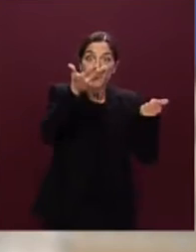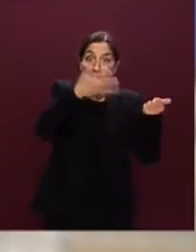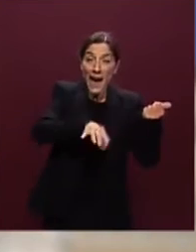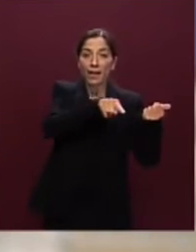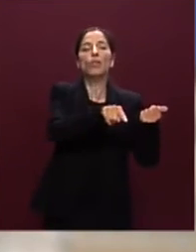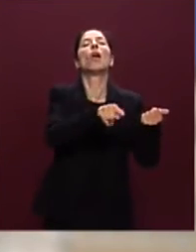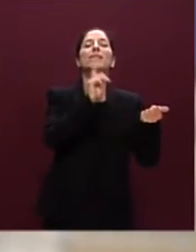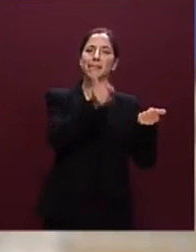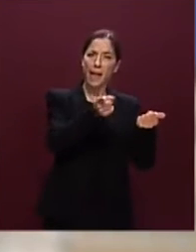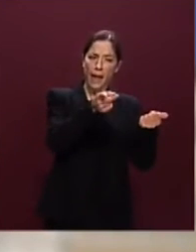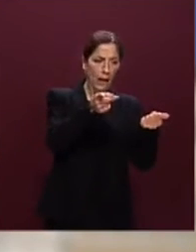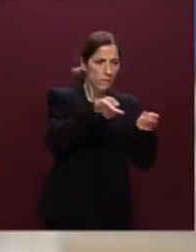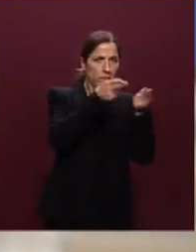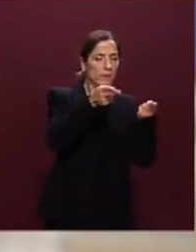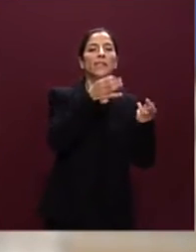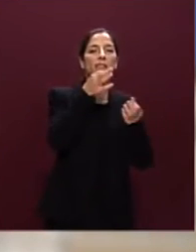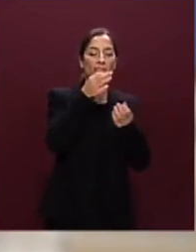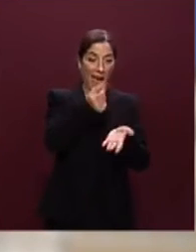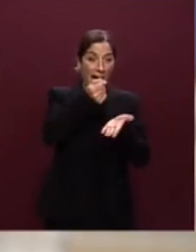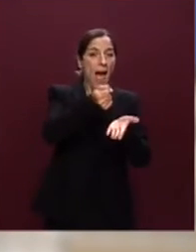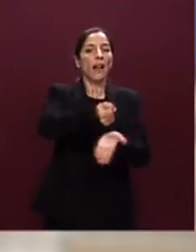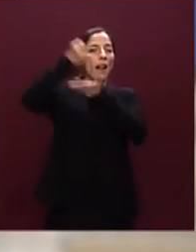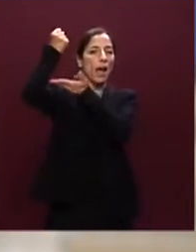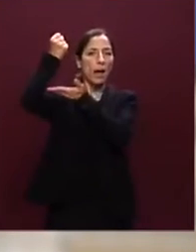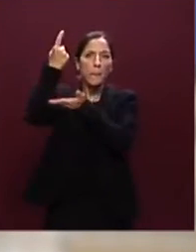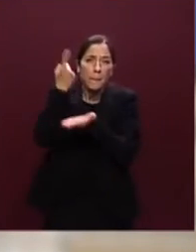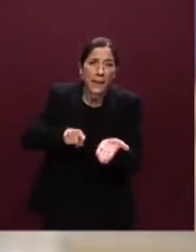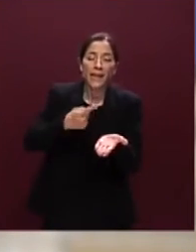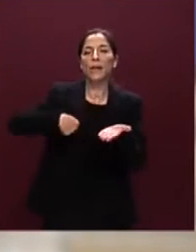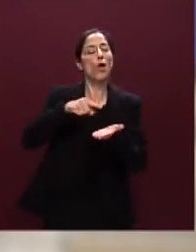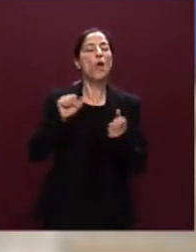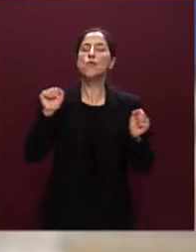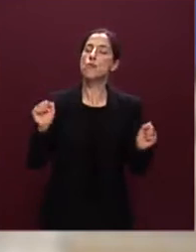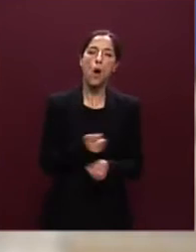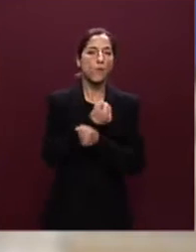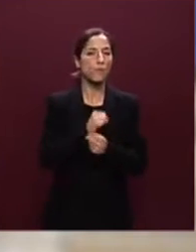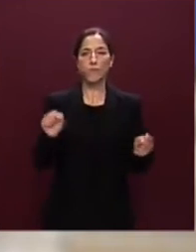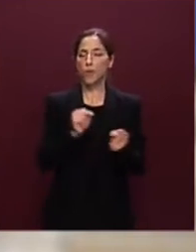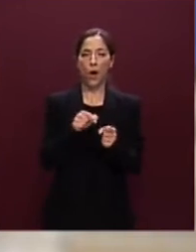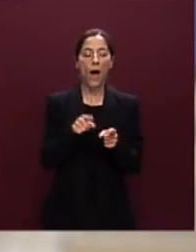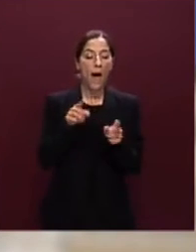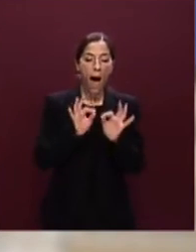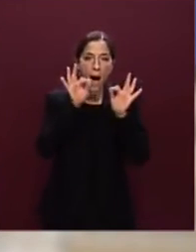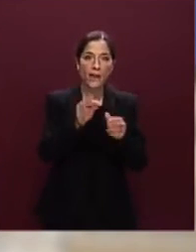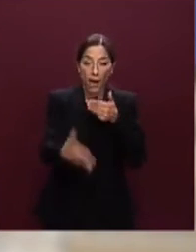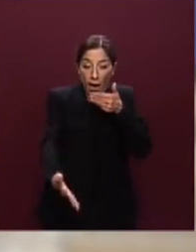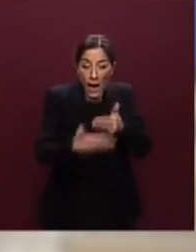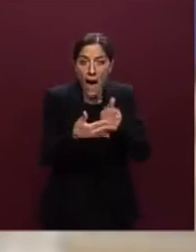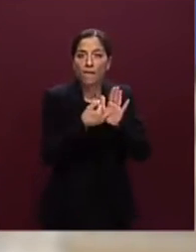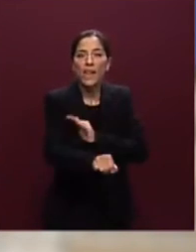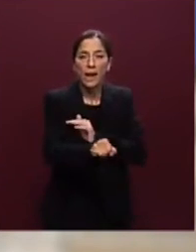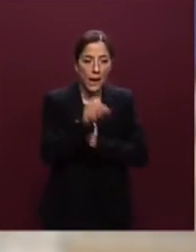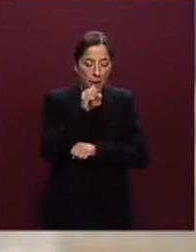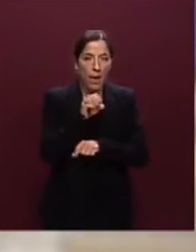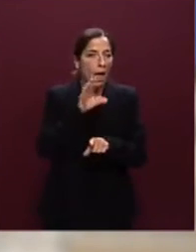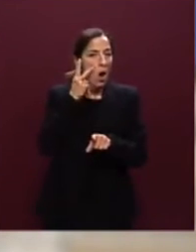conseguente revoca dell'intervento e noi non possiamo permetterci di accorgerci di questa questione a fine programma dobbiamo